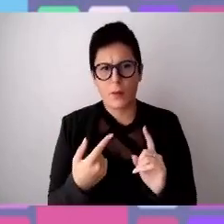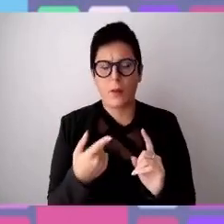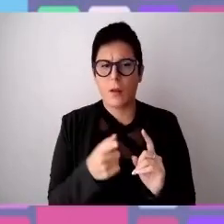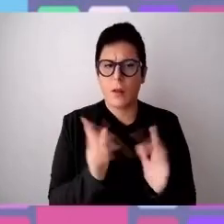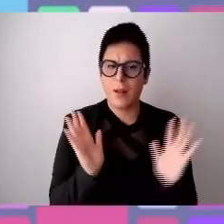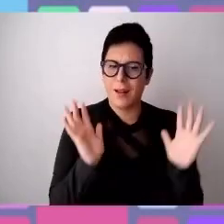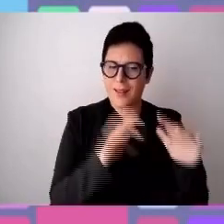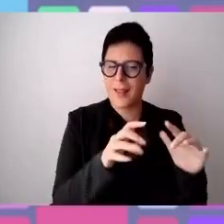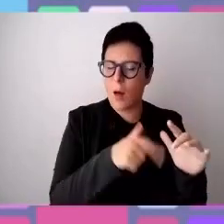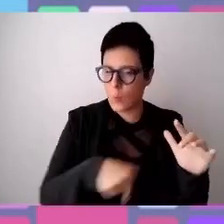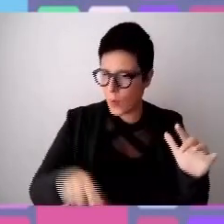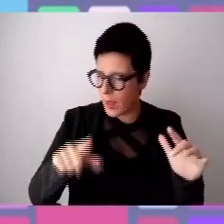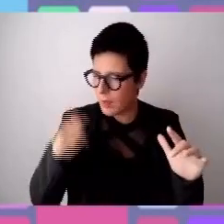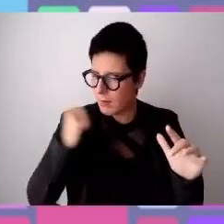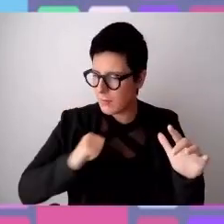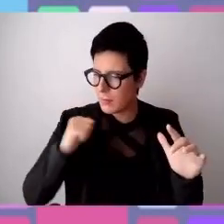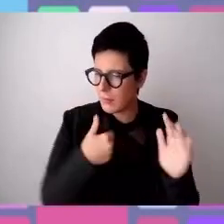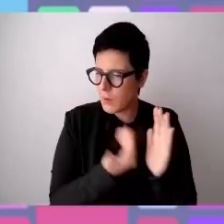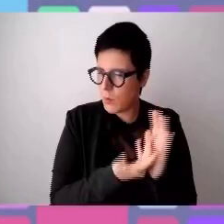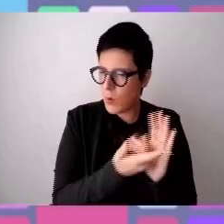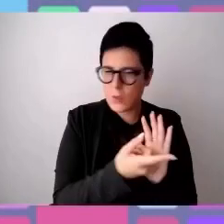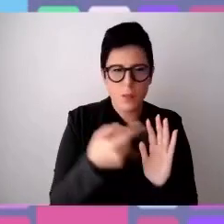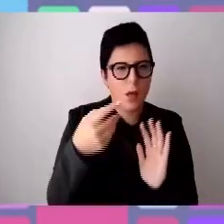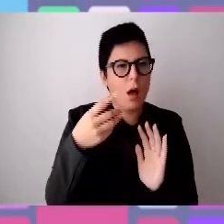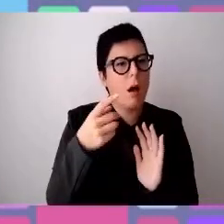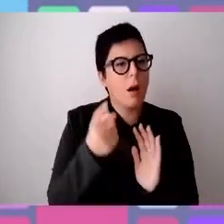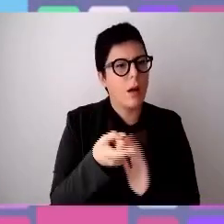di cui parlava Marilena. Prego Manuela Macario.